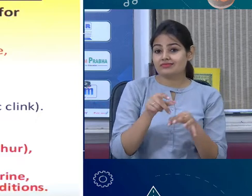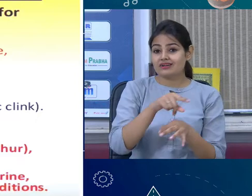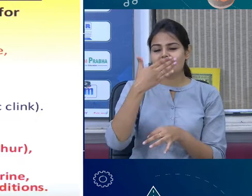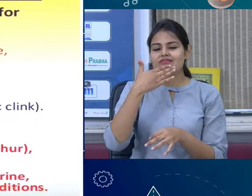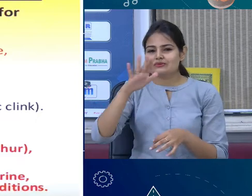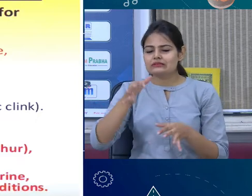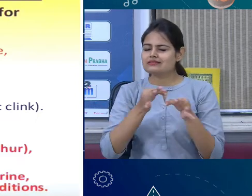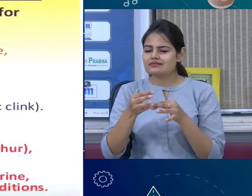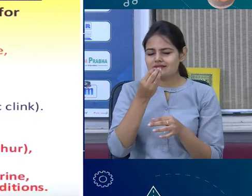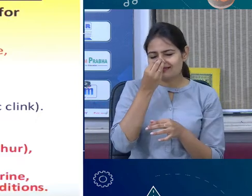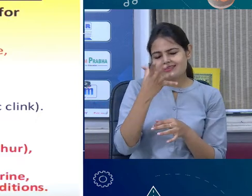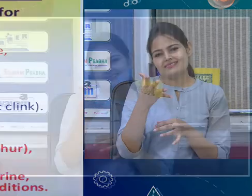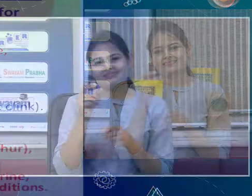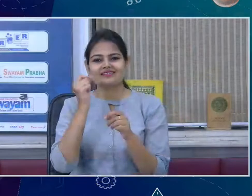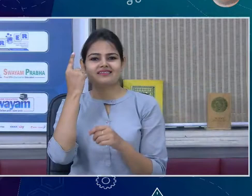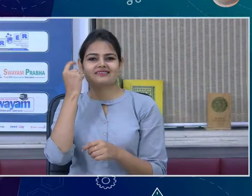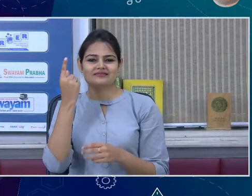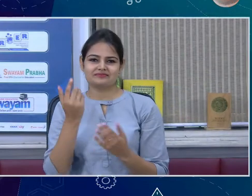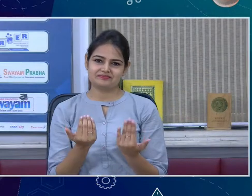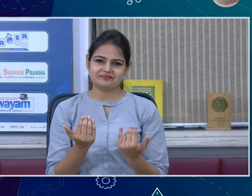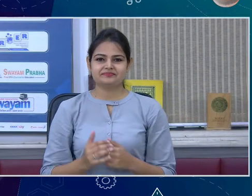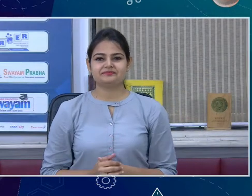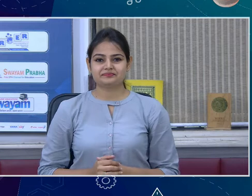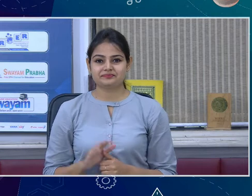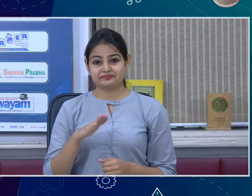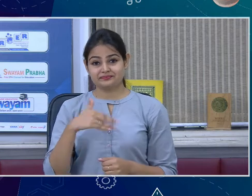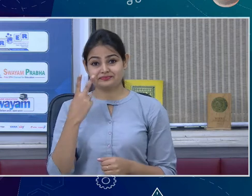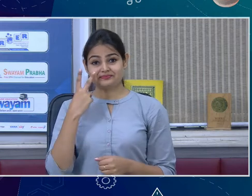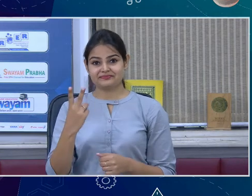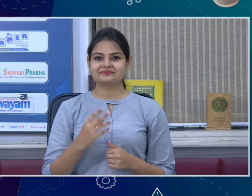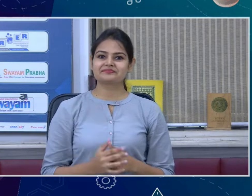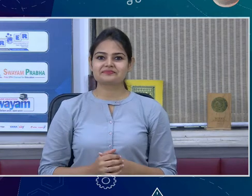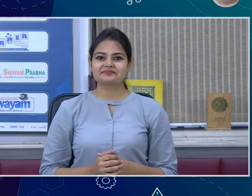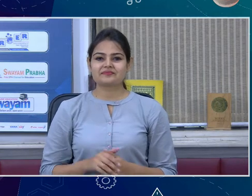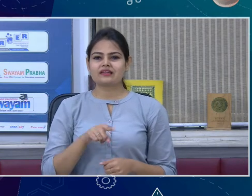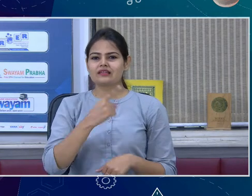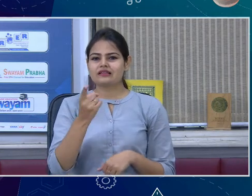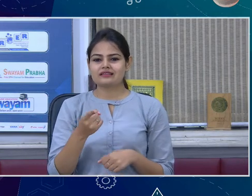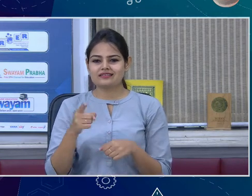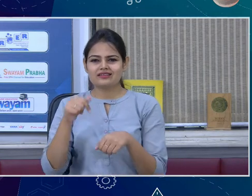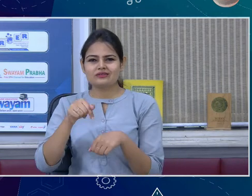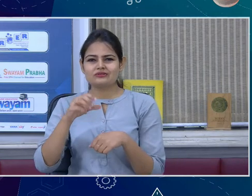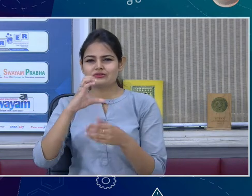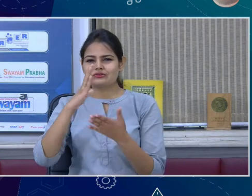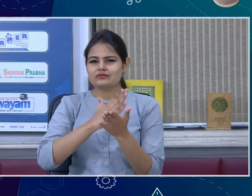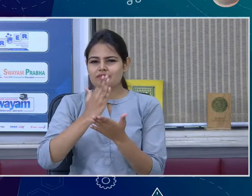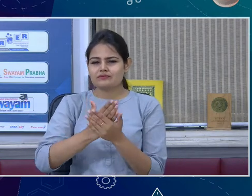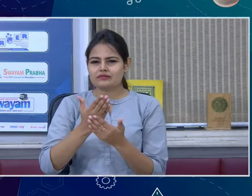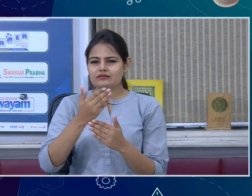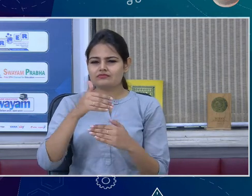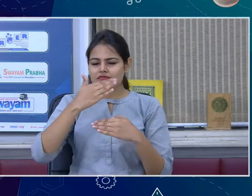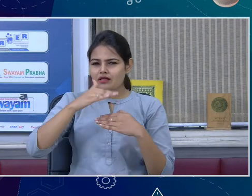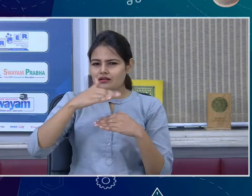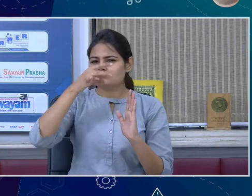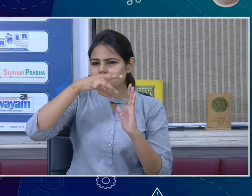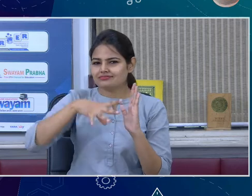छरी आगे बढ़ते हैं, और देखते हैं कि और मेटल और यह नॉन मेटल के चेप्टर में, हमारे पास क्या-क्या है पढ़ने और जानने के